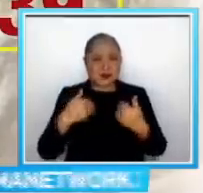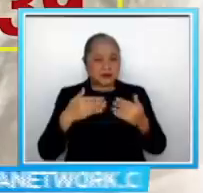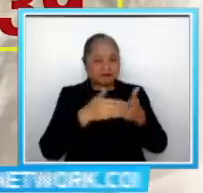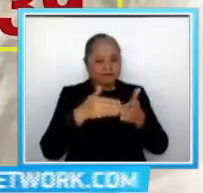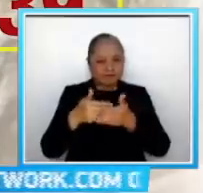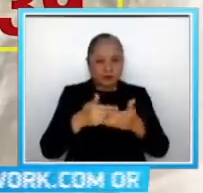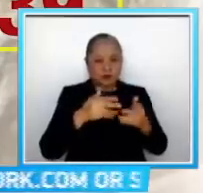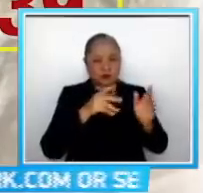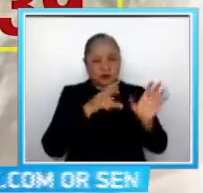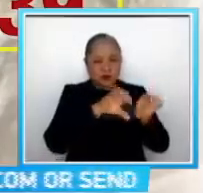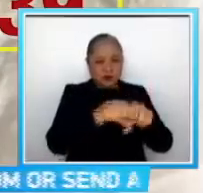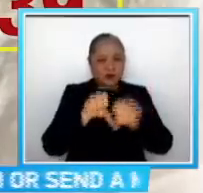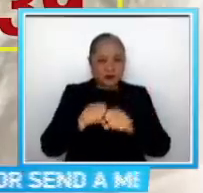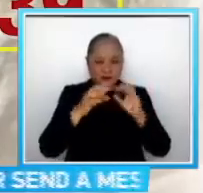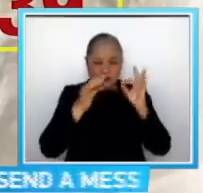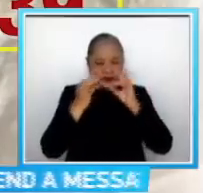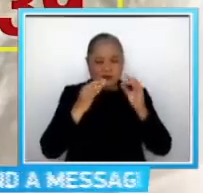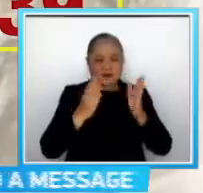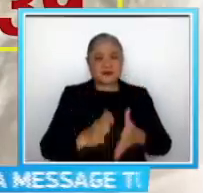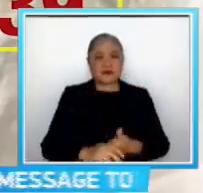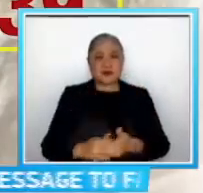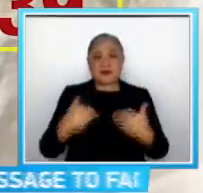,000 naman ang naaresto